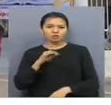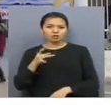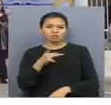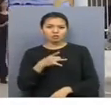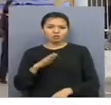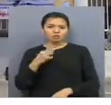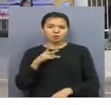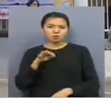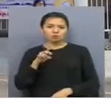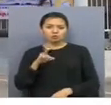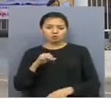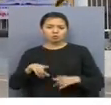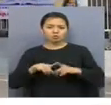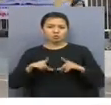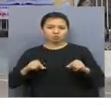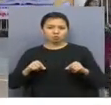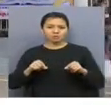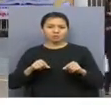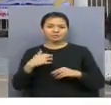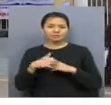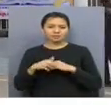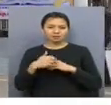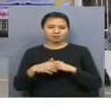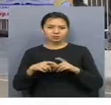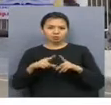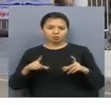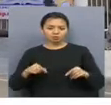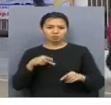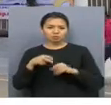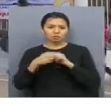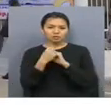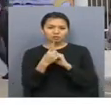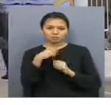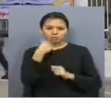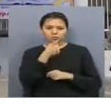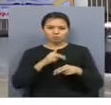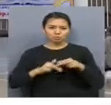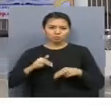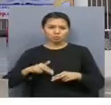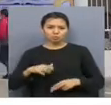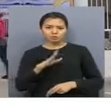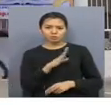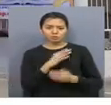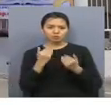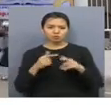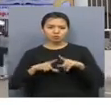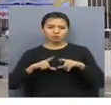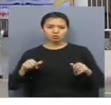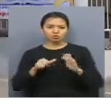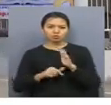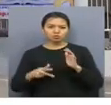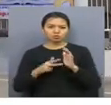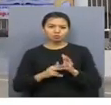жібек жолы ауылындағы иман жүзіп құтпанын атындағы мектептің үргетасы 2011 жылы қаланған болатын. Аталмыш мектепте 68